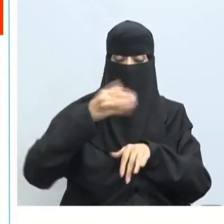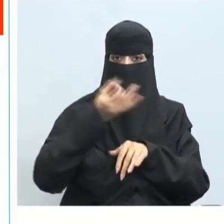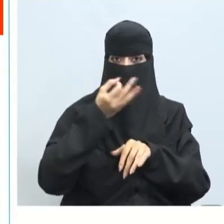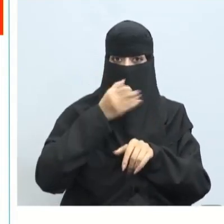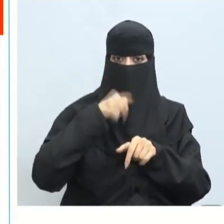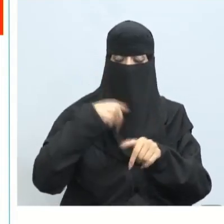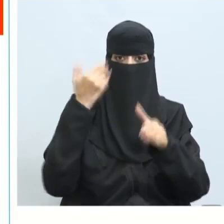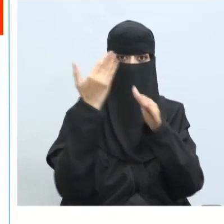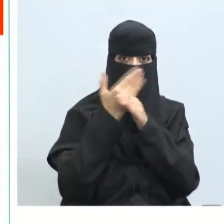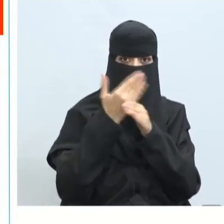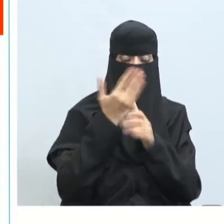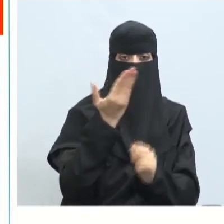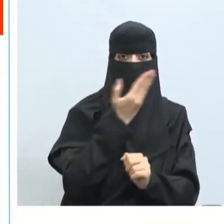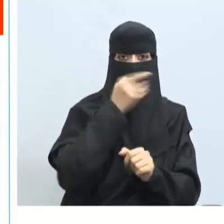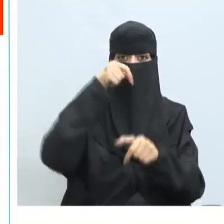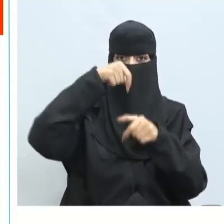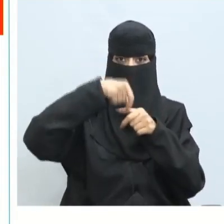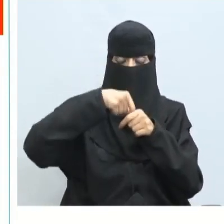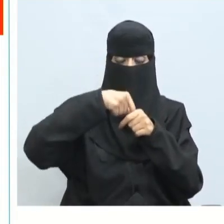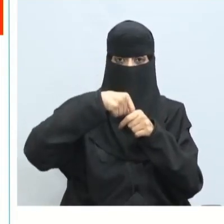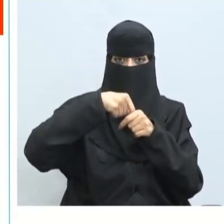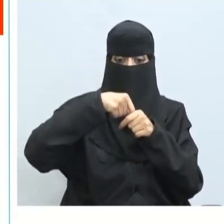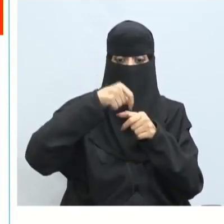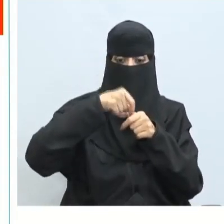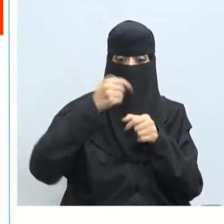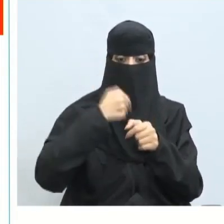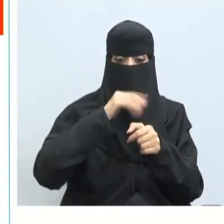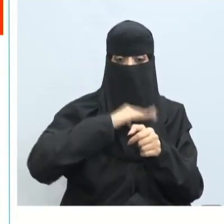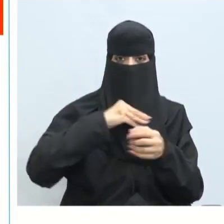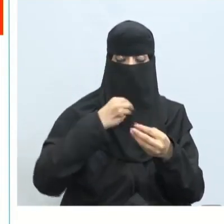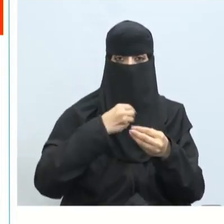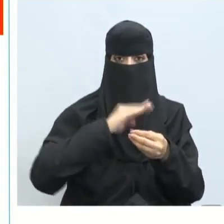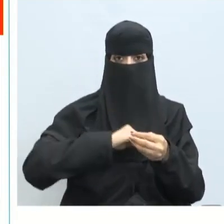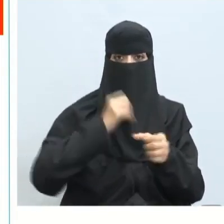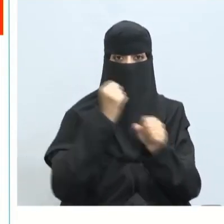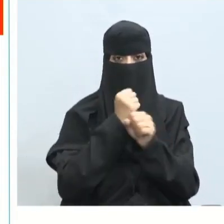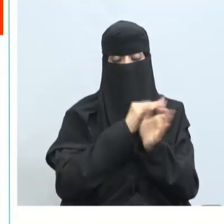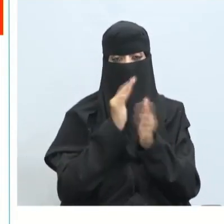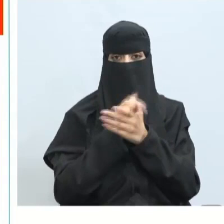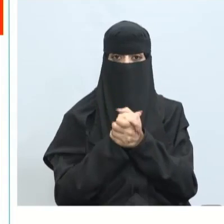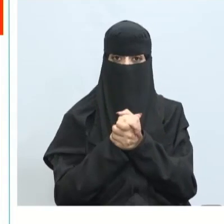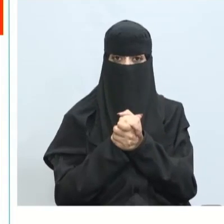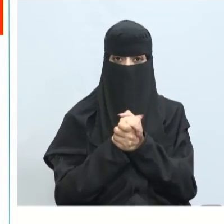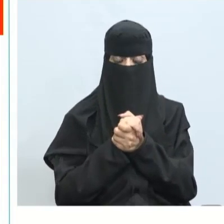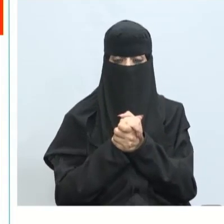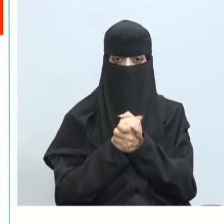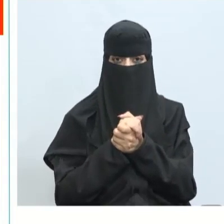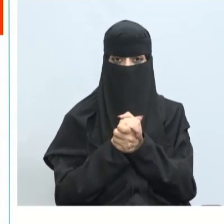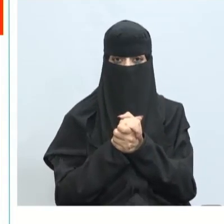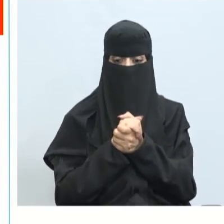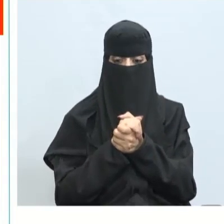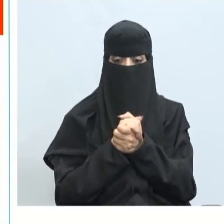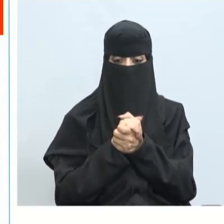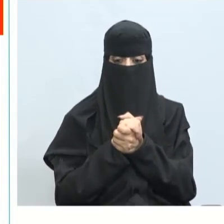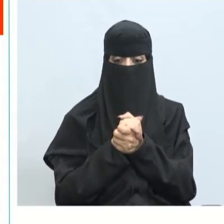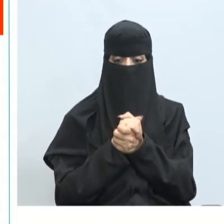عن العوامل المؤثرة على التعامل مع الضغوط هناك عوامل تؤثر علينا حينما التعامل مع أي ضغط عمل